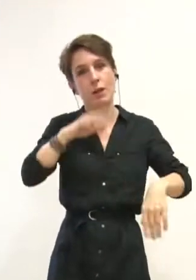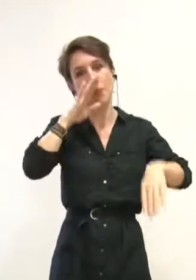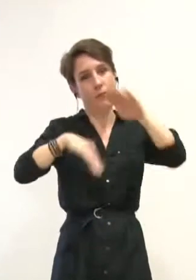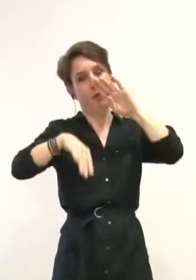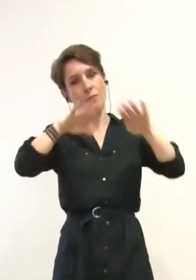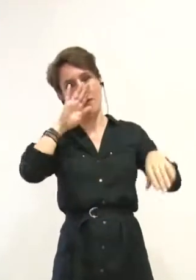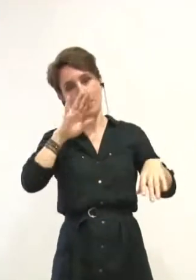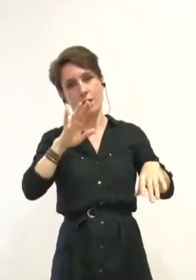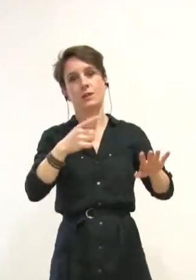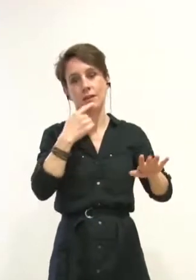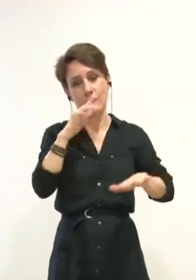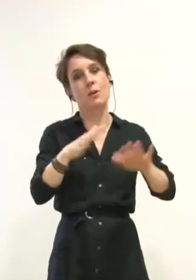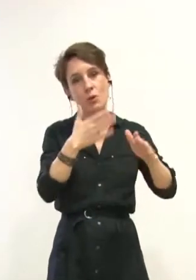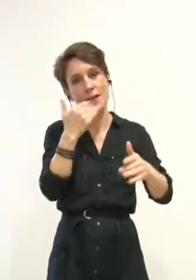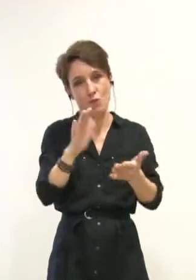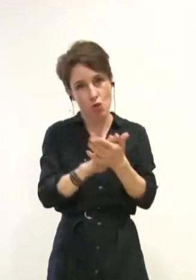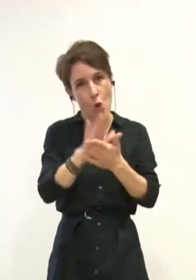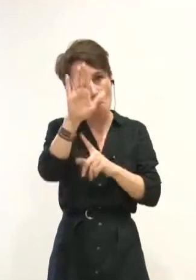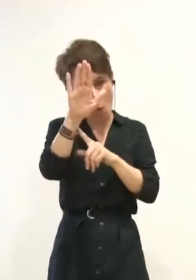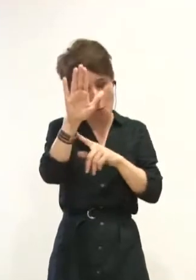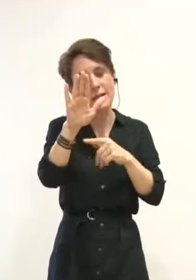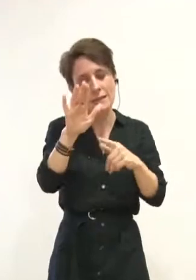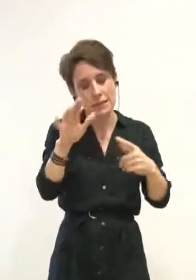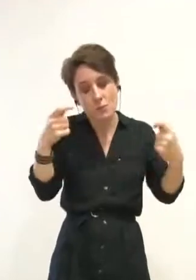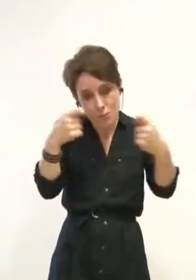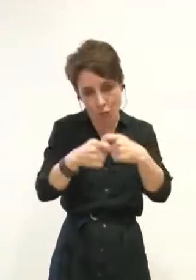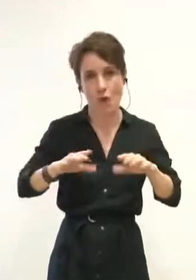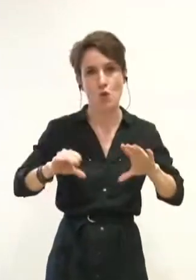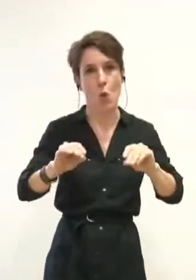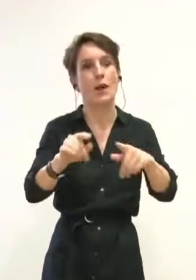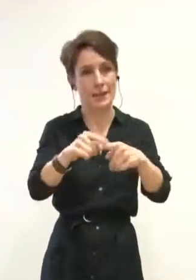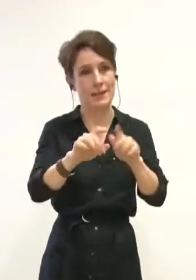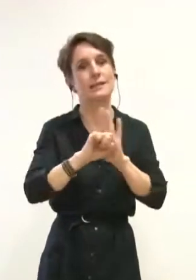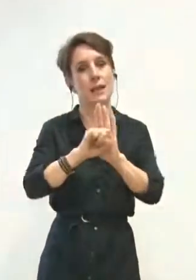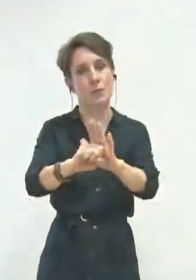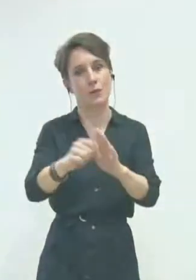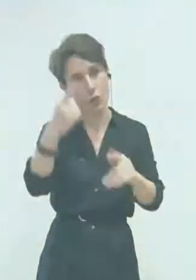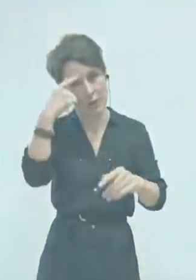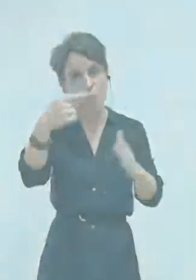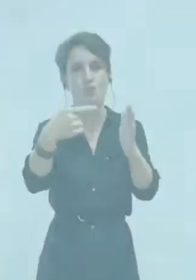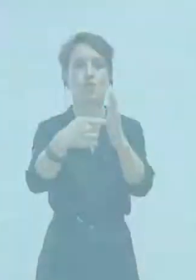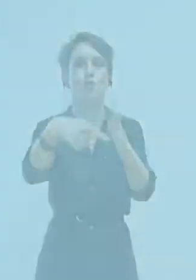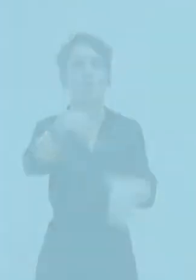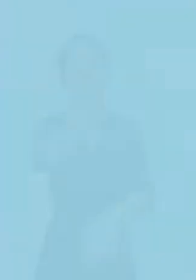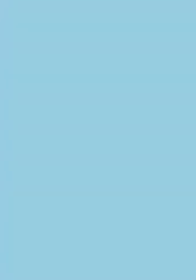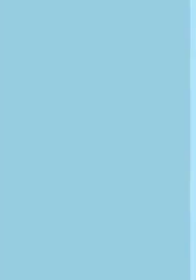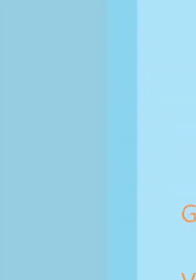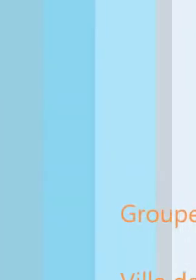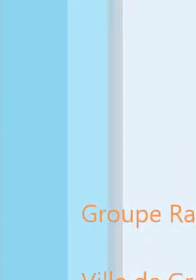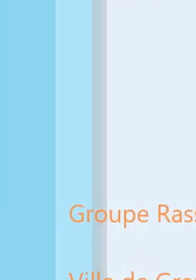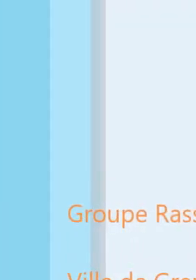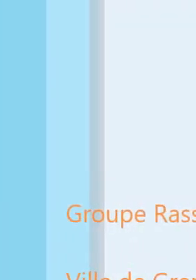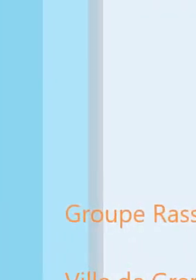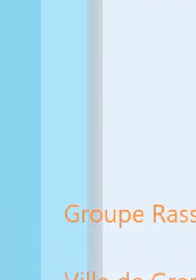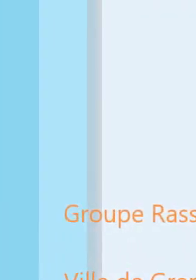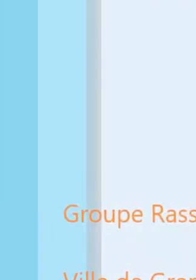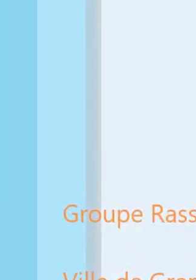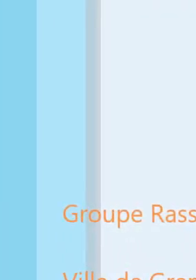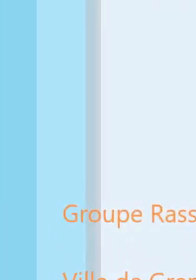faisant preuve de modestie sur les capacités réalisables devient une priorité pour 2020. Merci. Merci. Merci. Sous